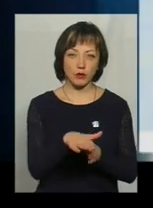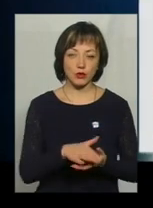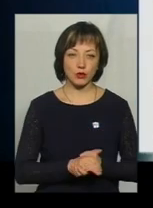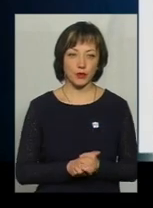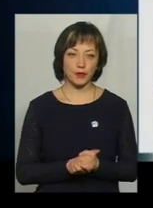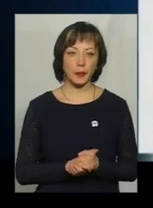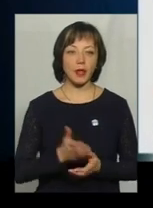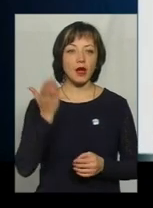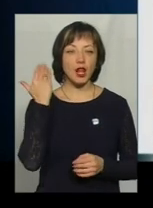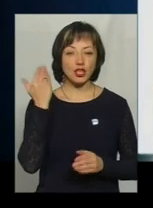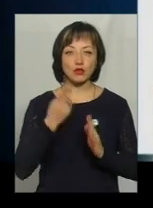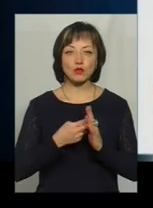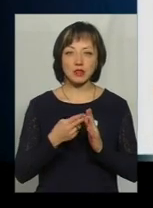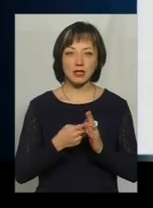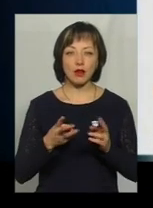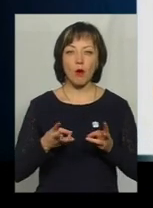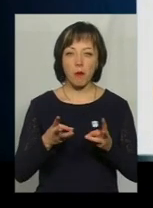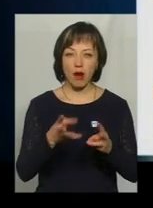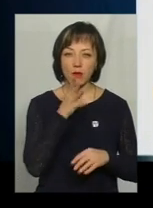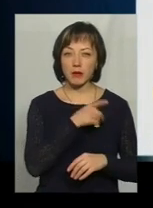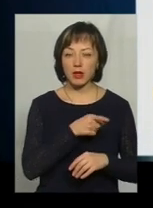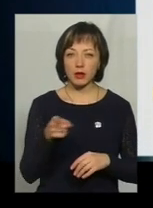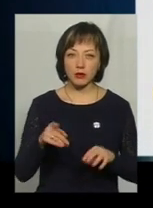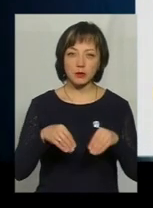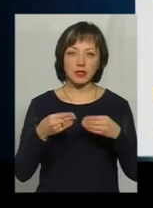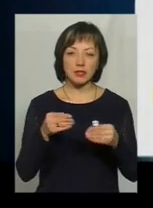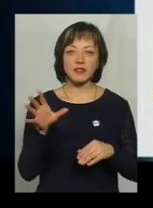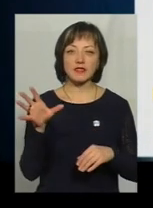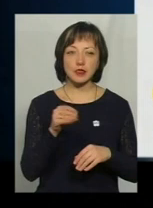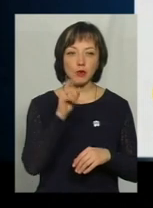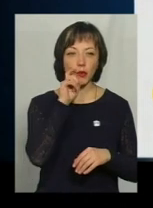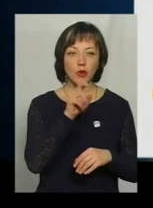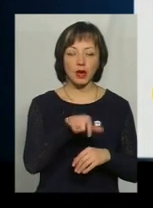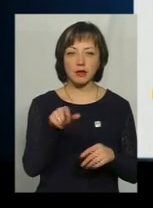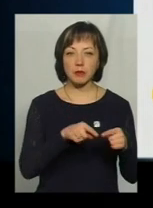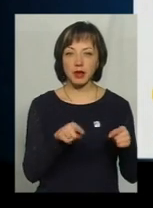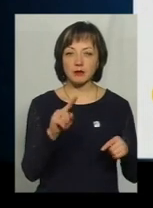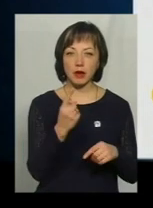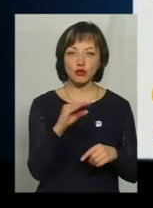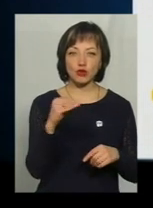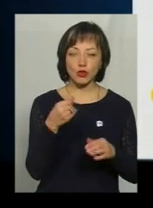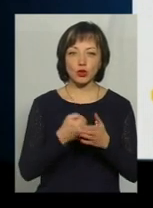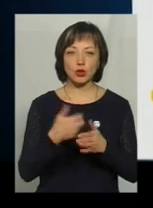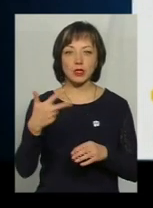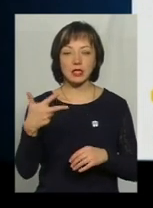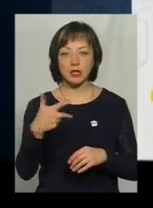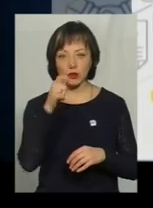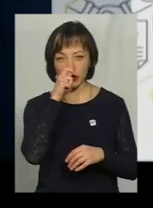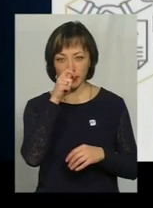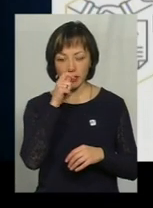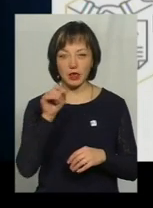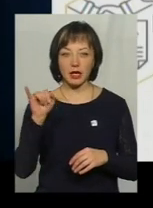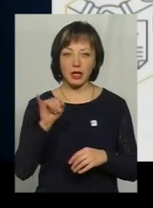Раніше субсидія на опалювальний період призначалася всім українцям в період з 1 жовтня до 30 квітня